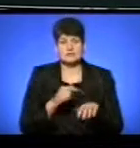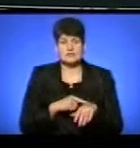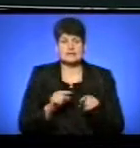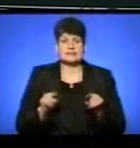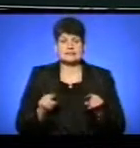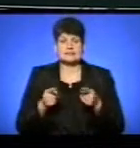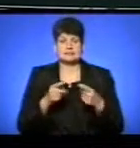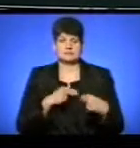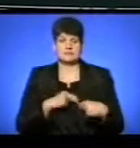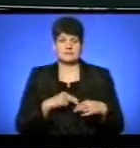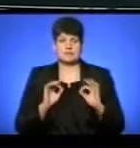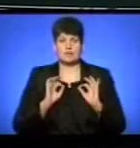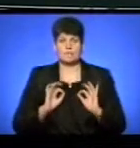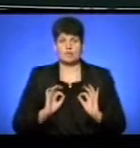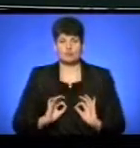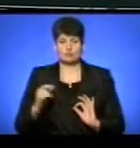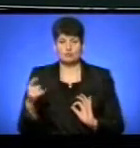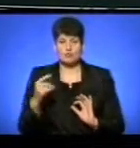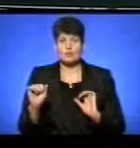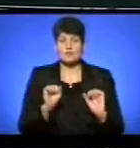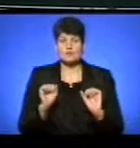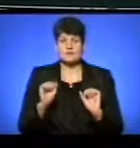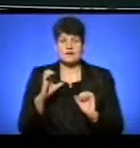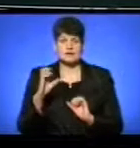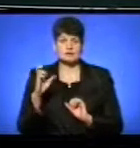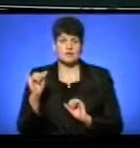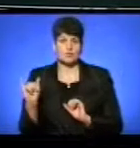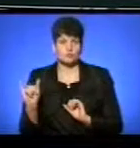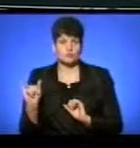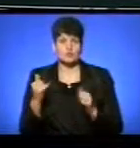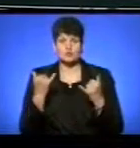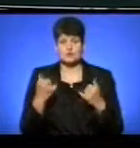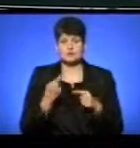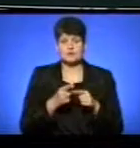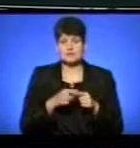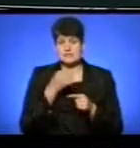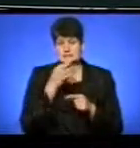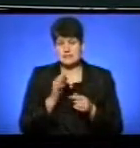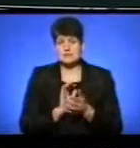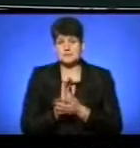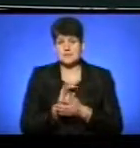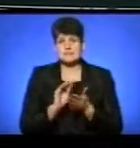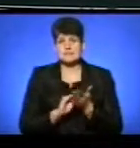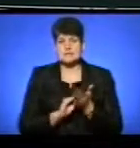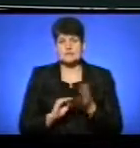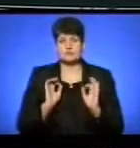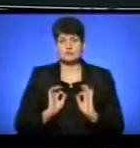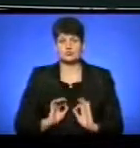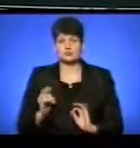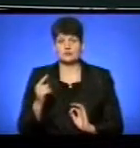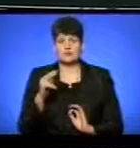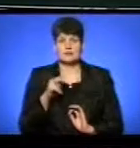затримали працівники прокуратури області та управління СБУ. Сьогодні нам про це повідомила прес-секретар прокуратури області